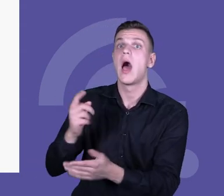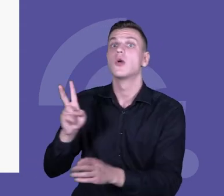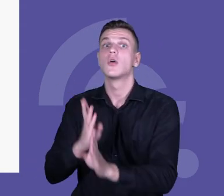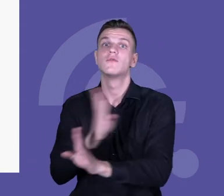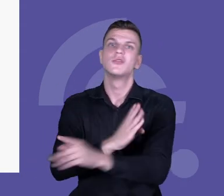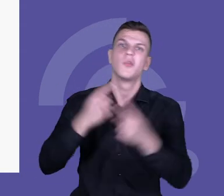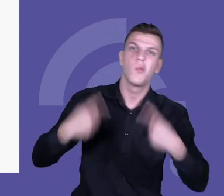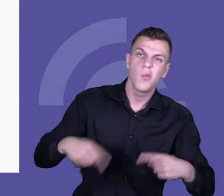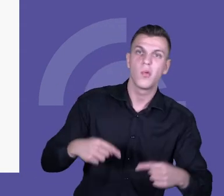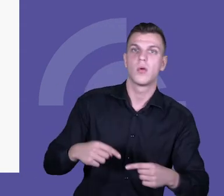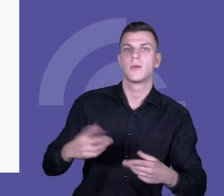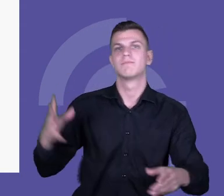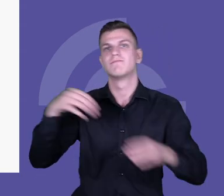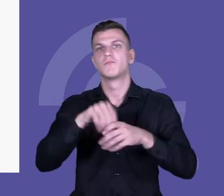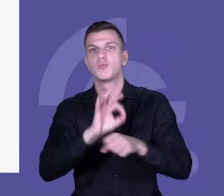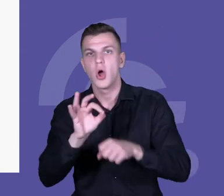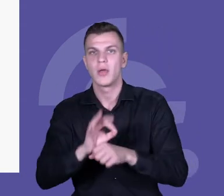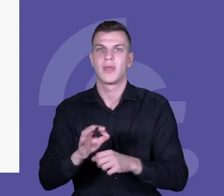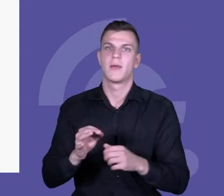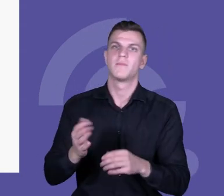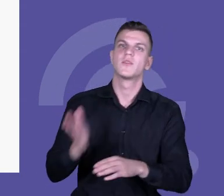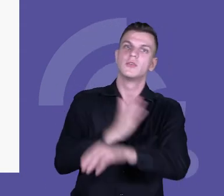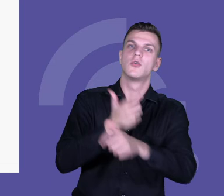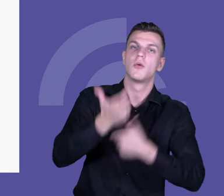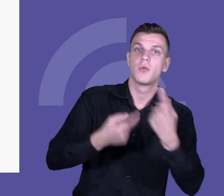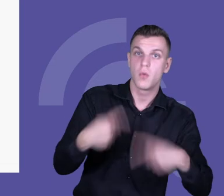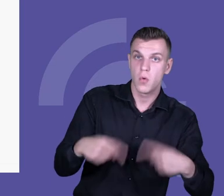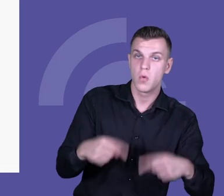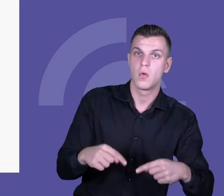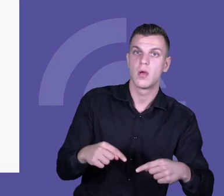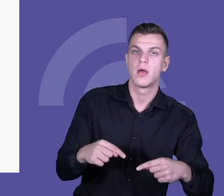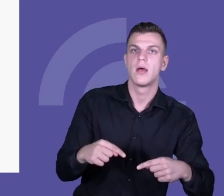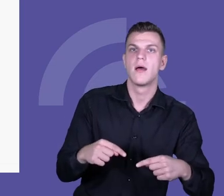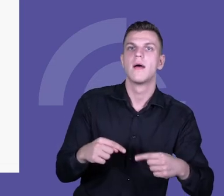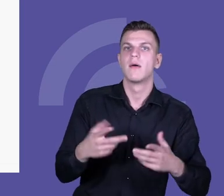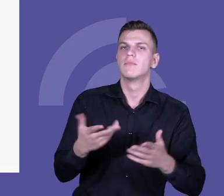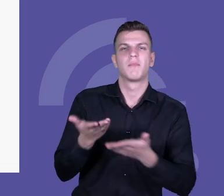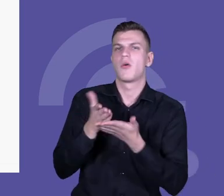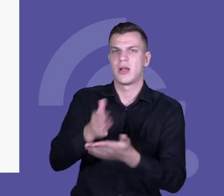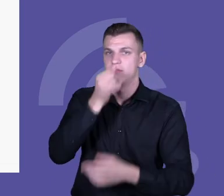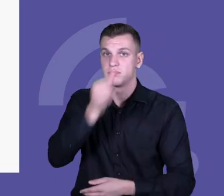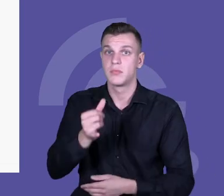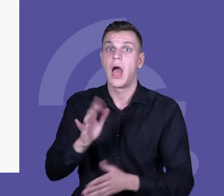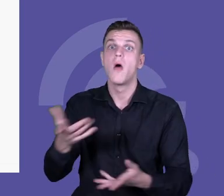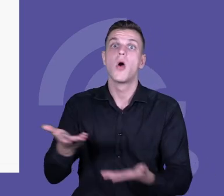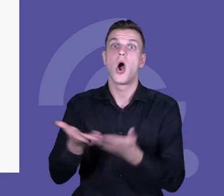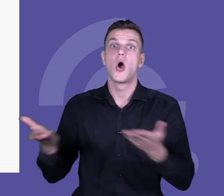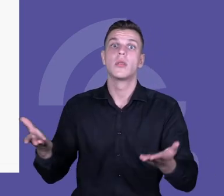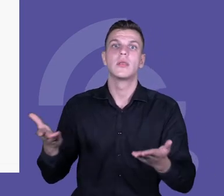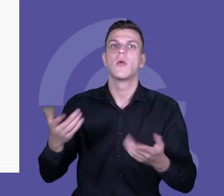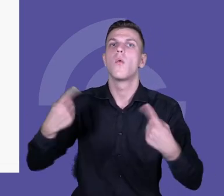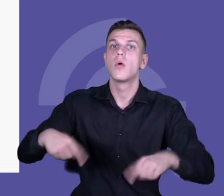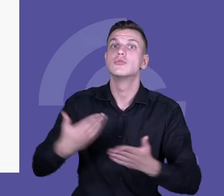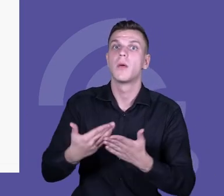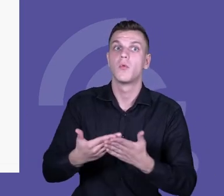grupie, oni nie zaangażowali się w ten projekt, ale być może nie dlatego się nie zaangażowali, że nie chcieli, ale być może dlatego, że nie umieli. I taki przykład